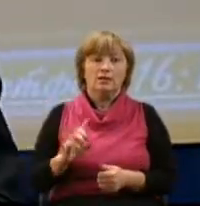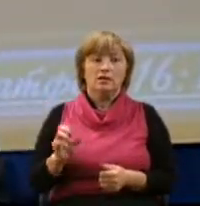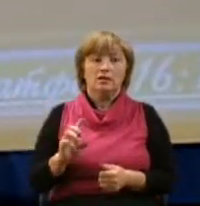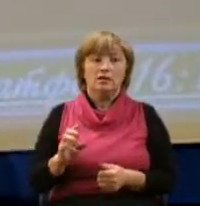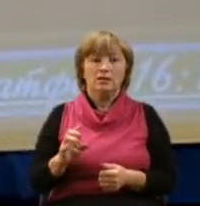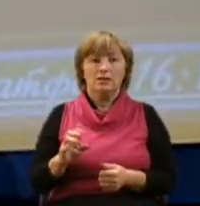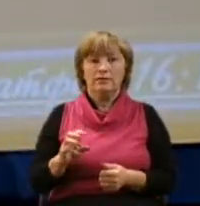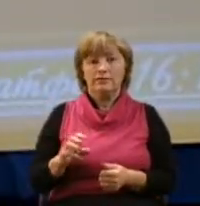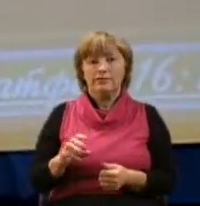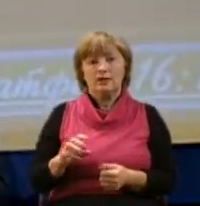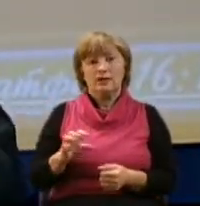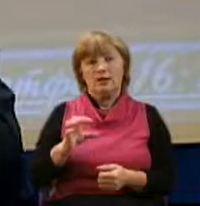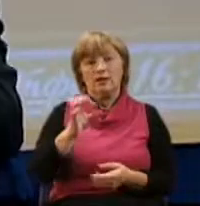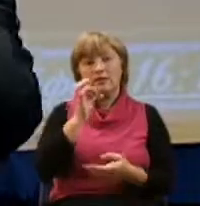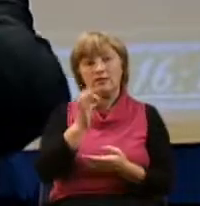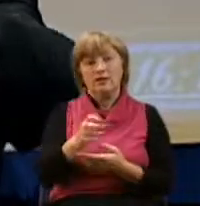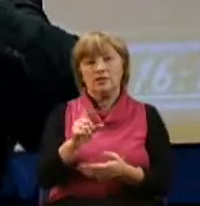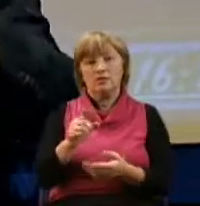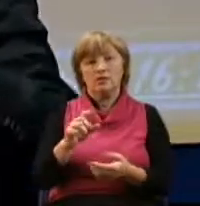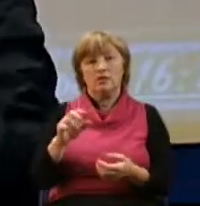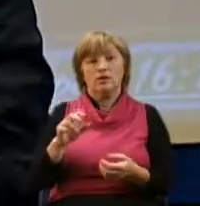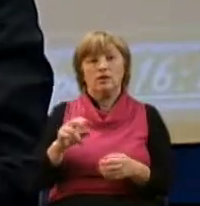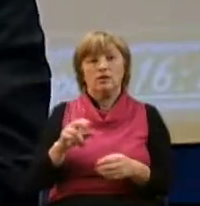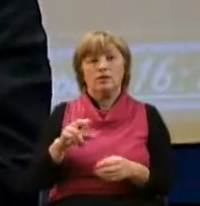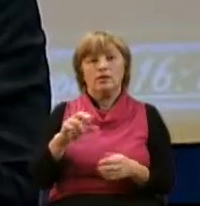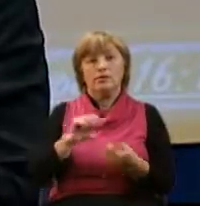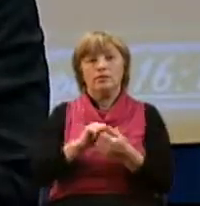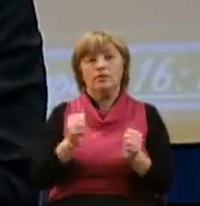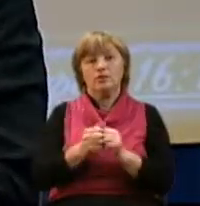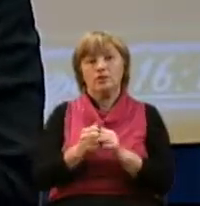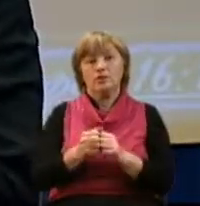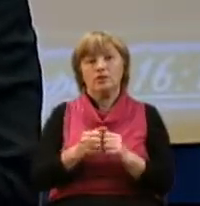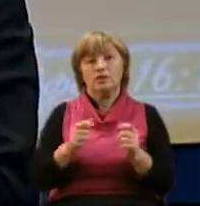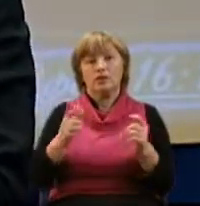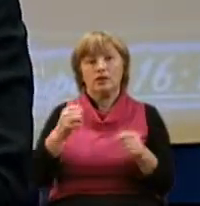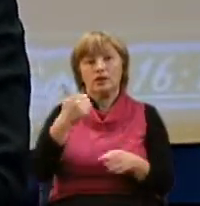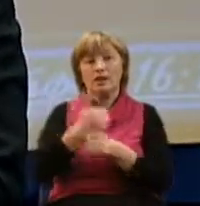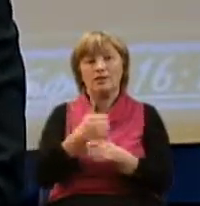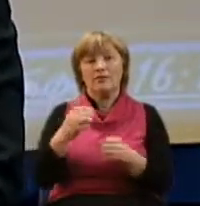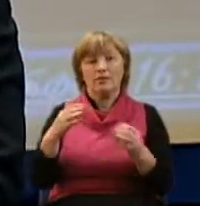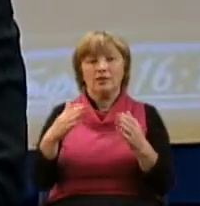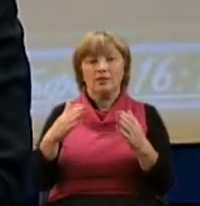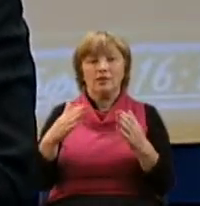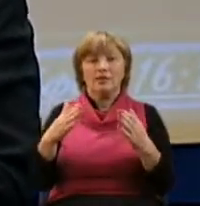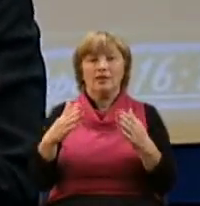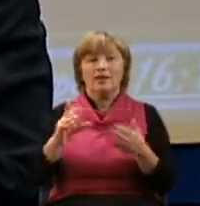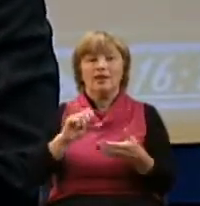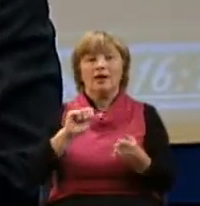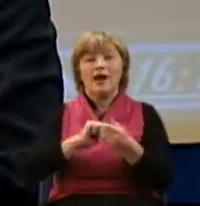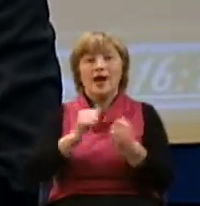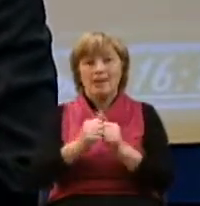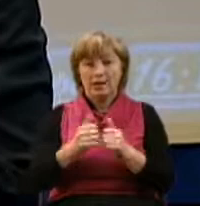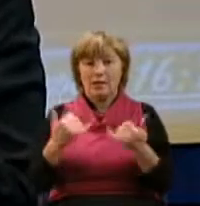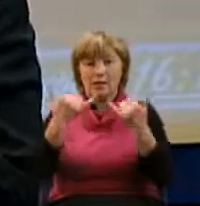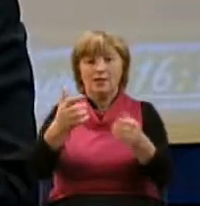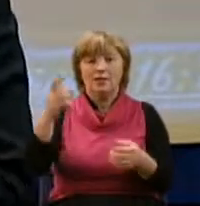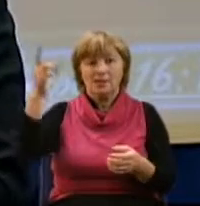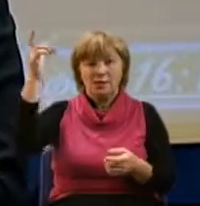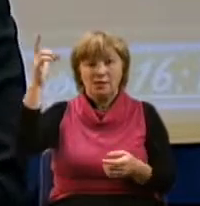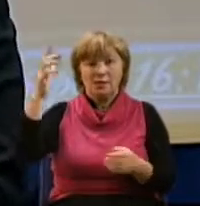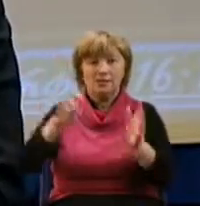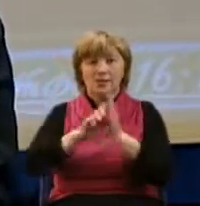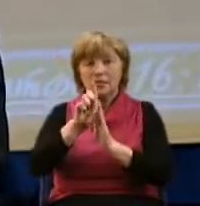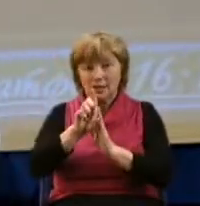что Петр является краеугольным камнем для основания церкви. Этим камнем является Господь